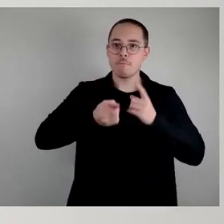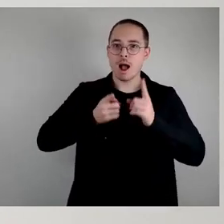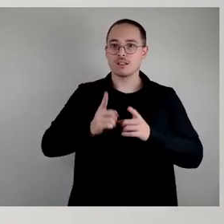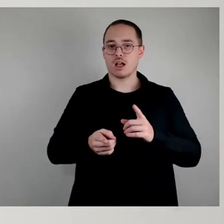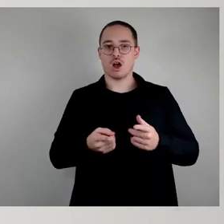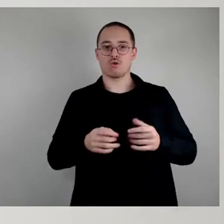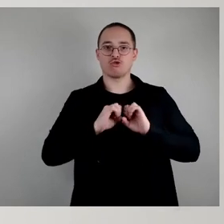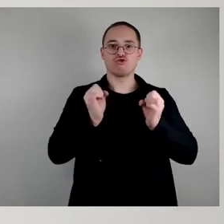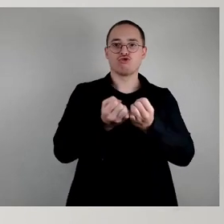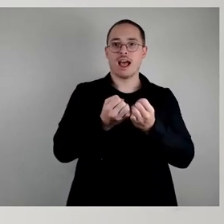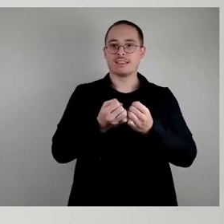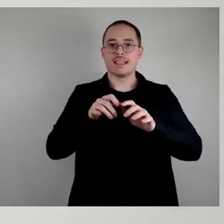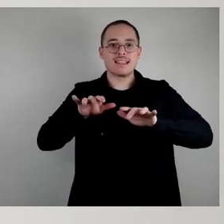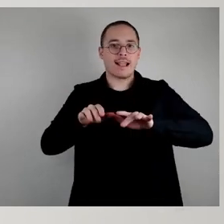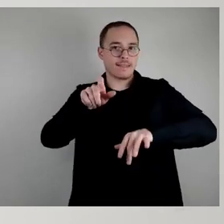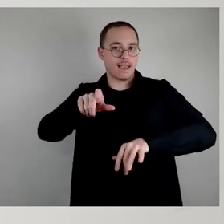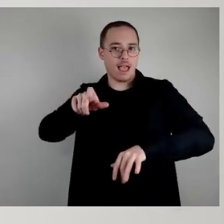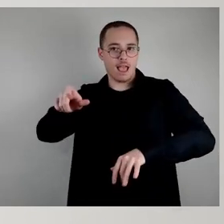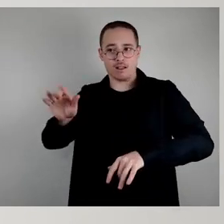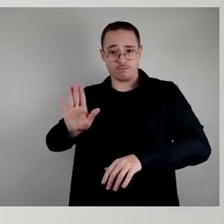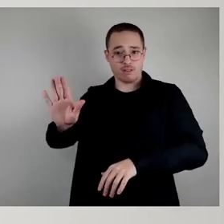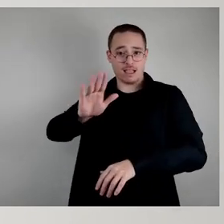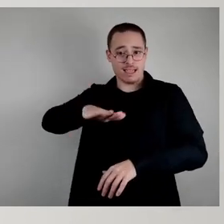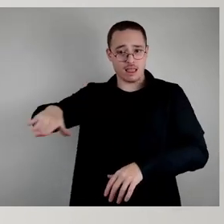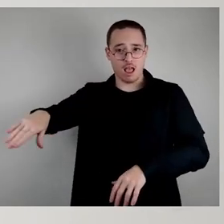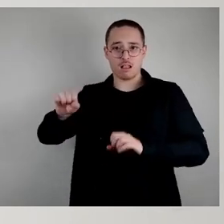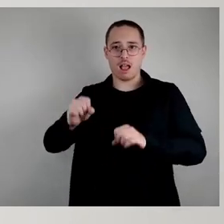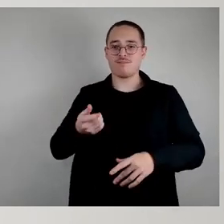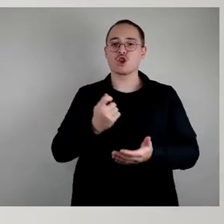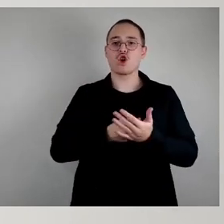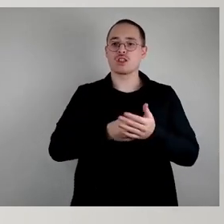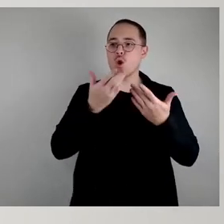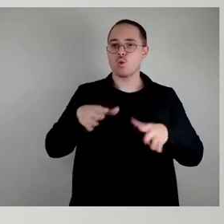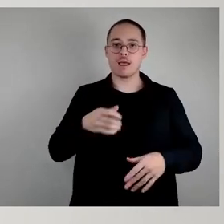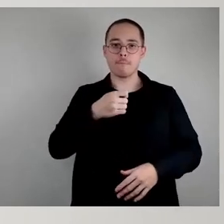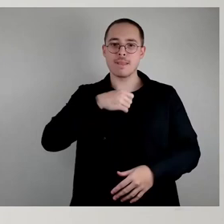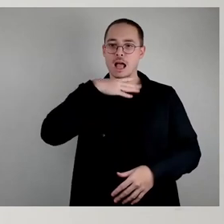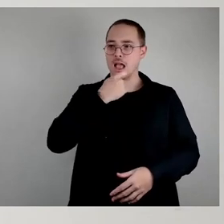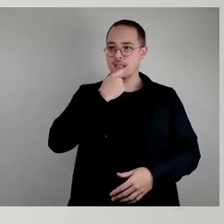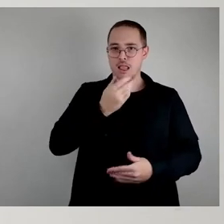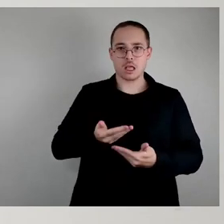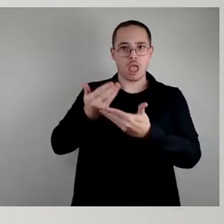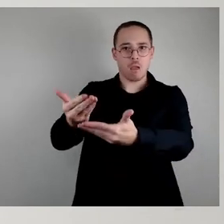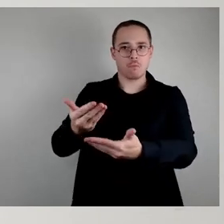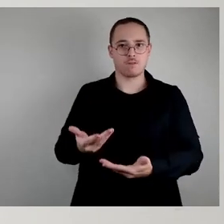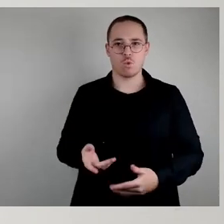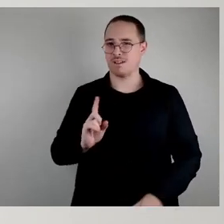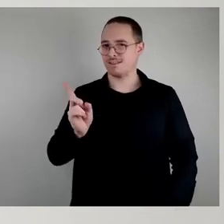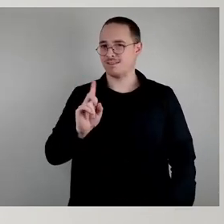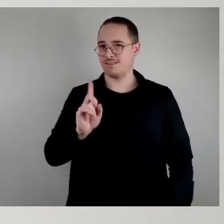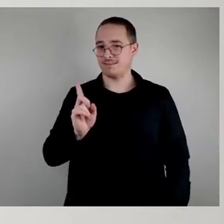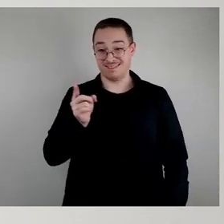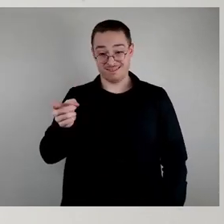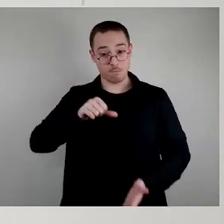kostenlose Mittagessen anbiete. Ja, ja, ich will es nur noch einmal erwähnen, weil wir ja in einer Zeit sind, ich hatte es ja